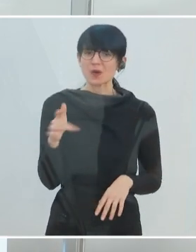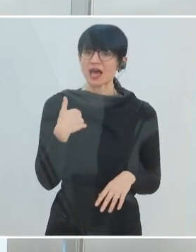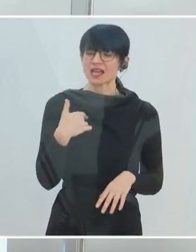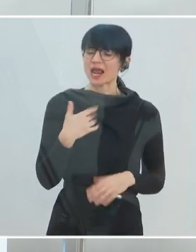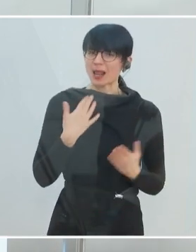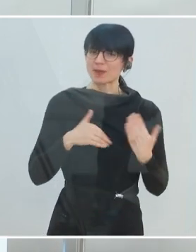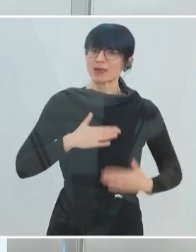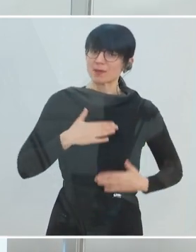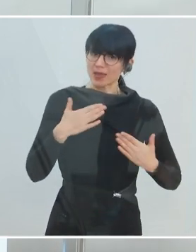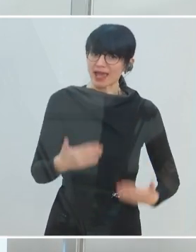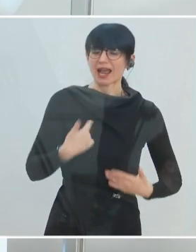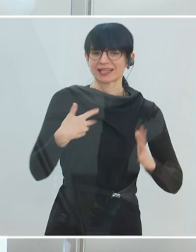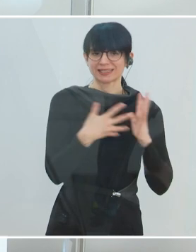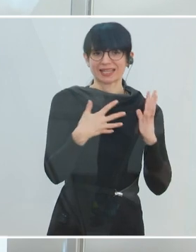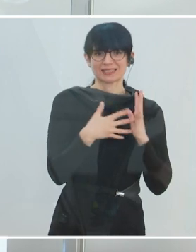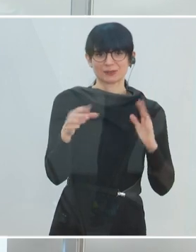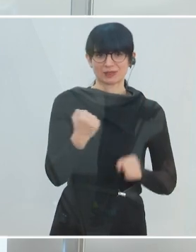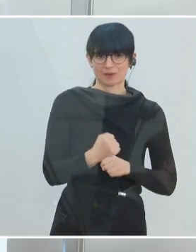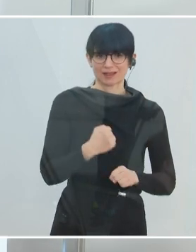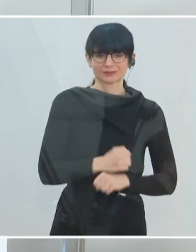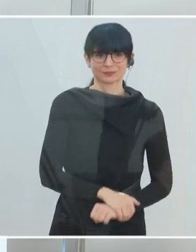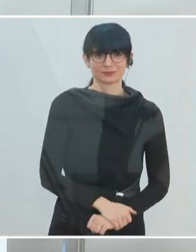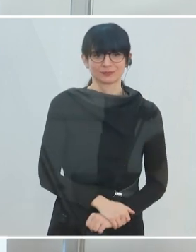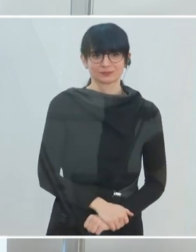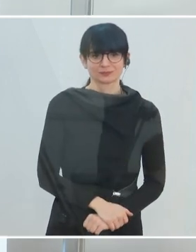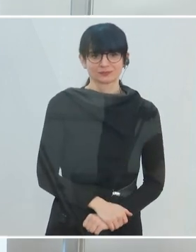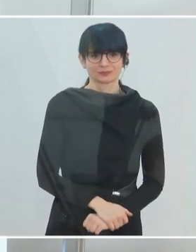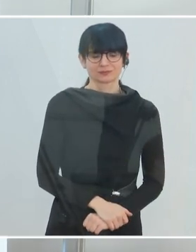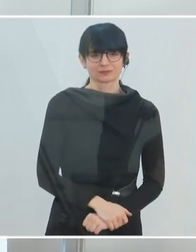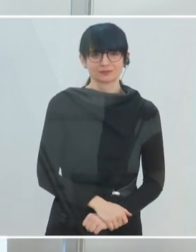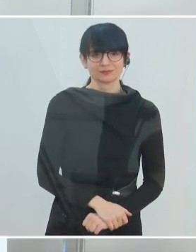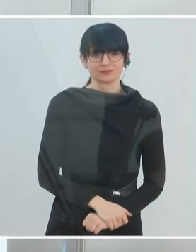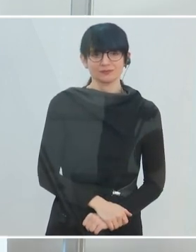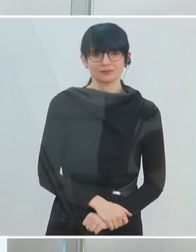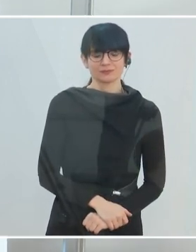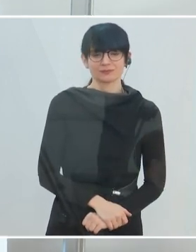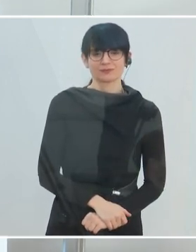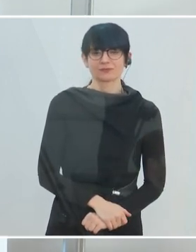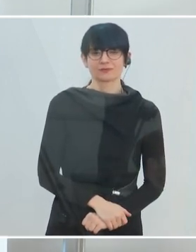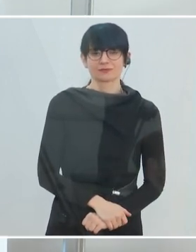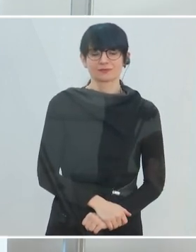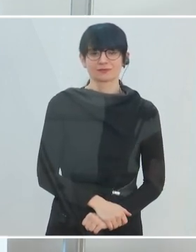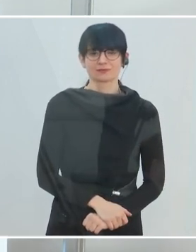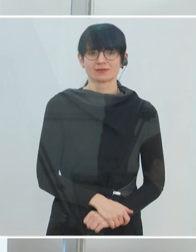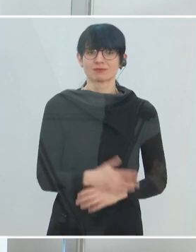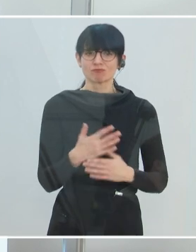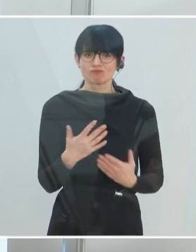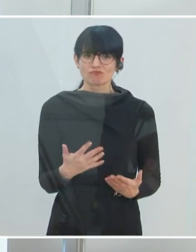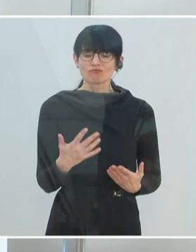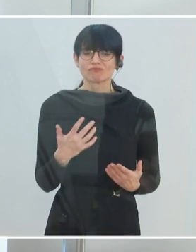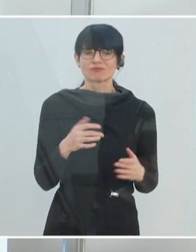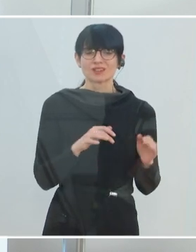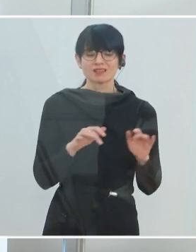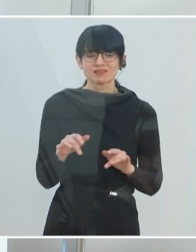durch Österreich. Ich habe das ja nicht verheimlicht, dass wir durch die Tatsache, dass wir ein stärkeres